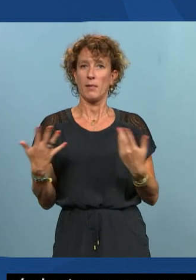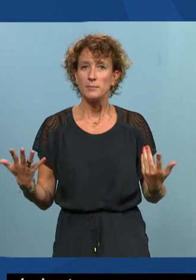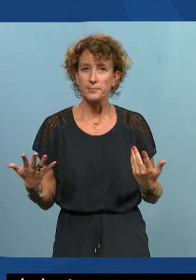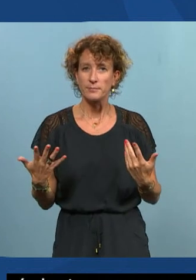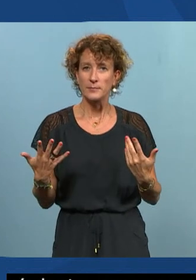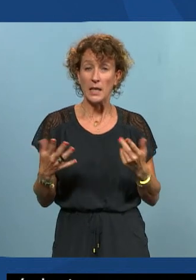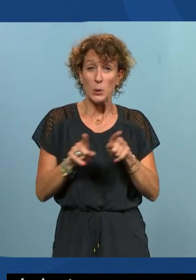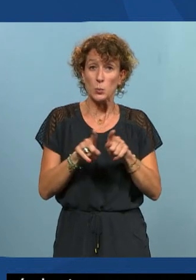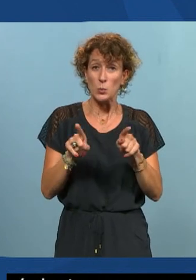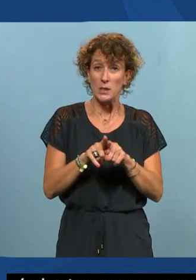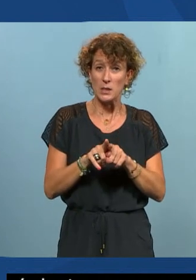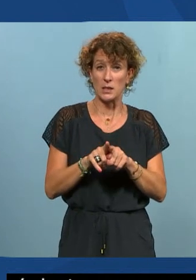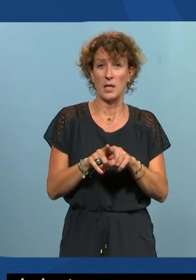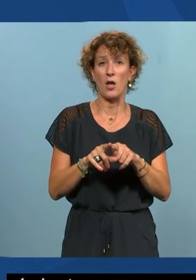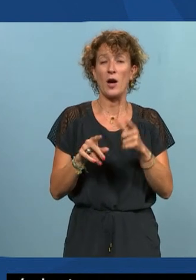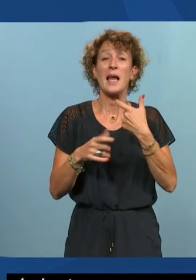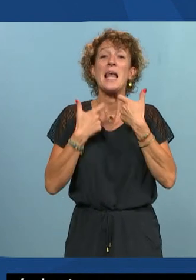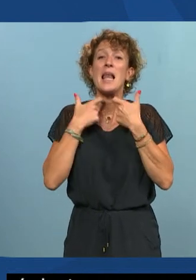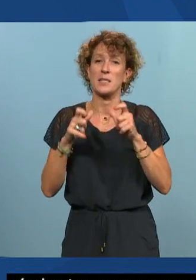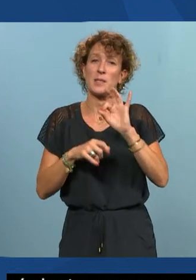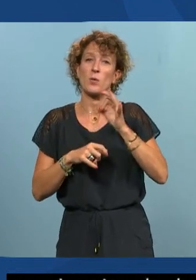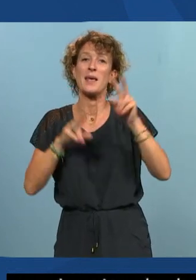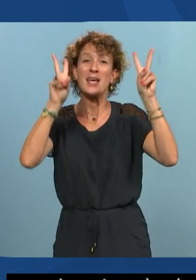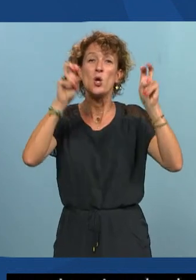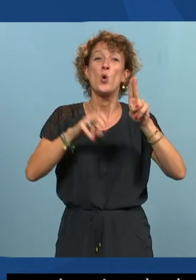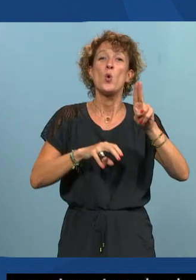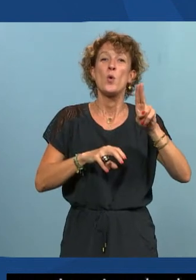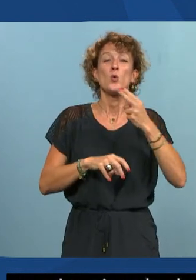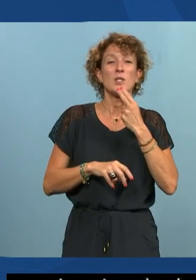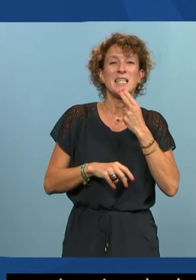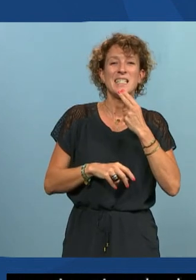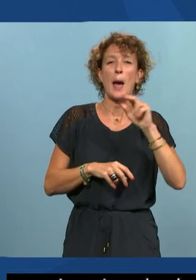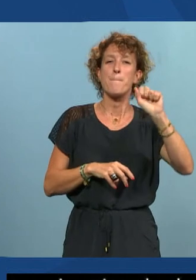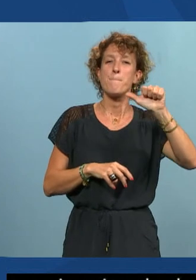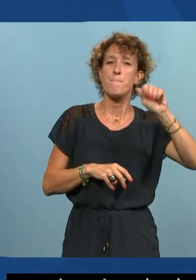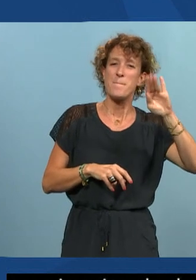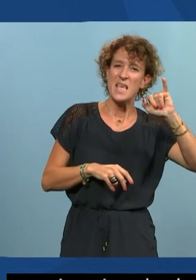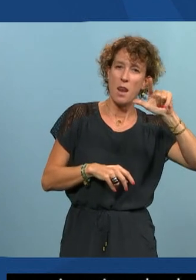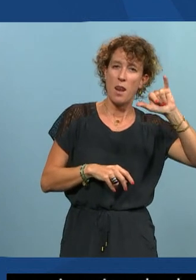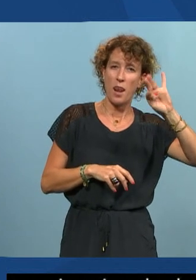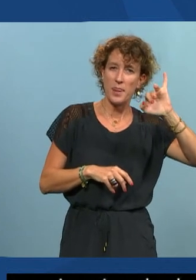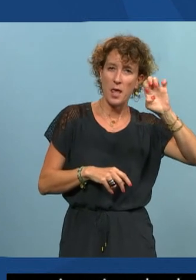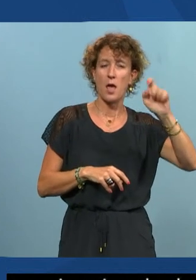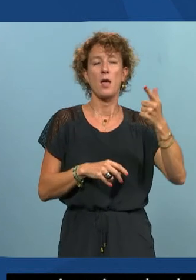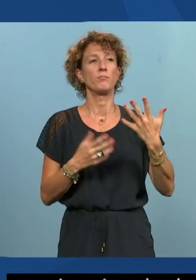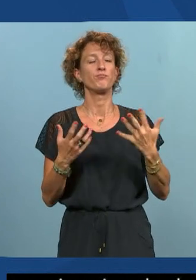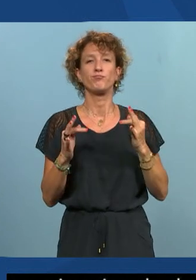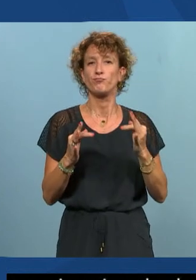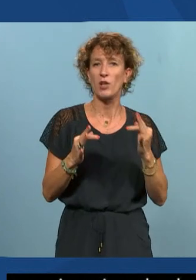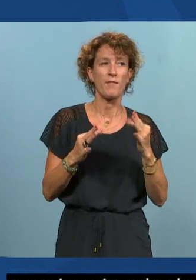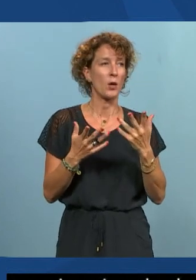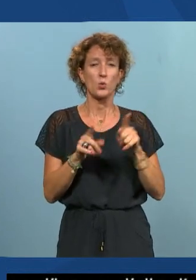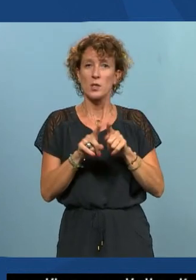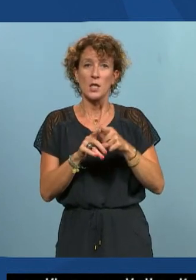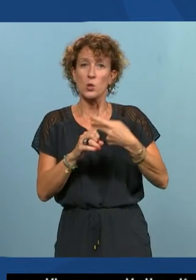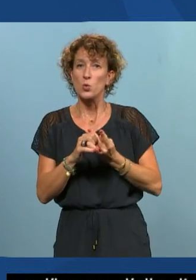et puis il y a l'utilisabilité j'ai envie de dire et puis la charge mentale quand vous passez sans cesse sur différents outils collaboratifs